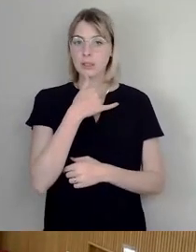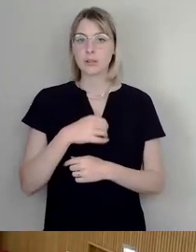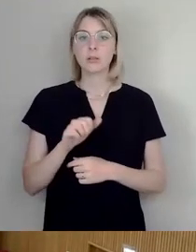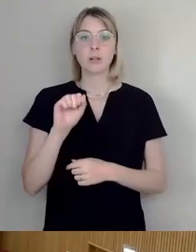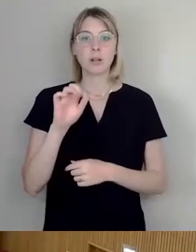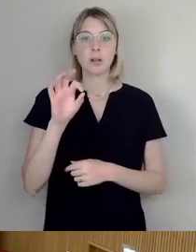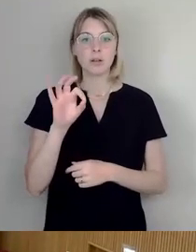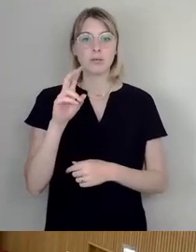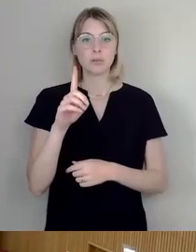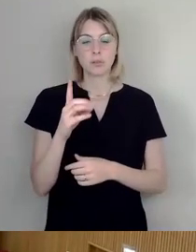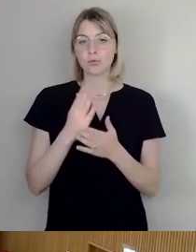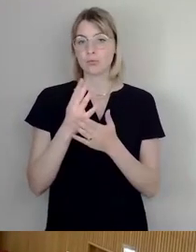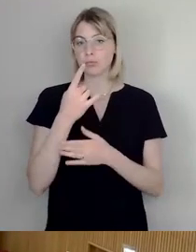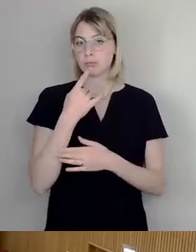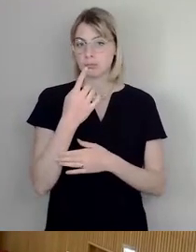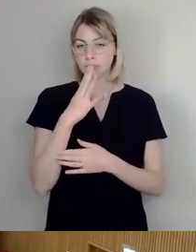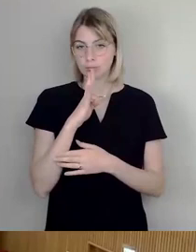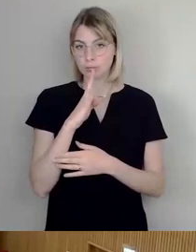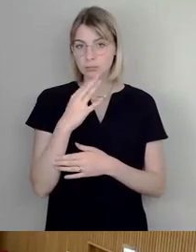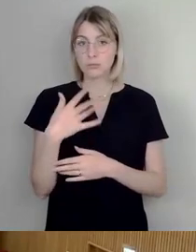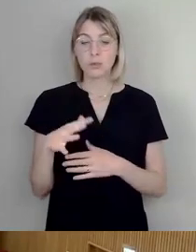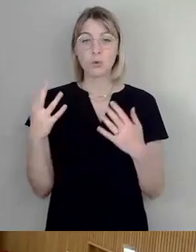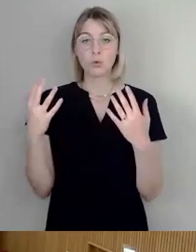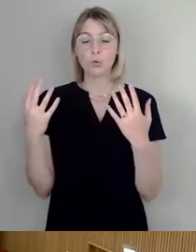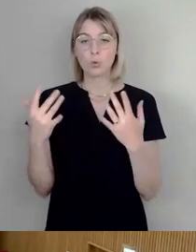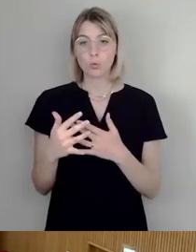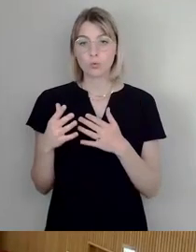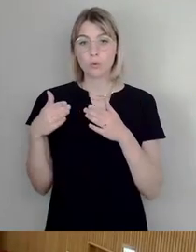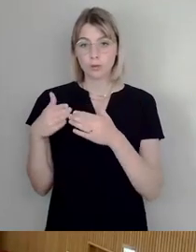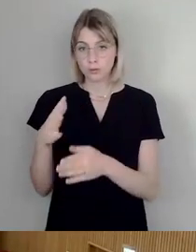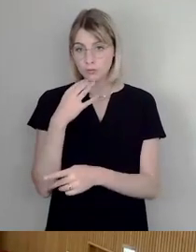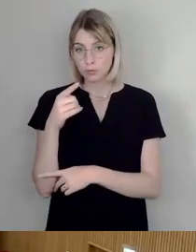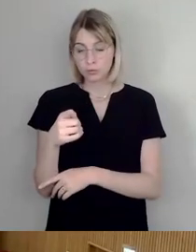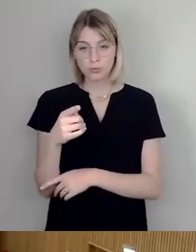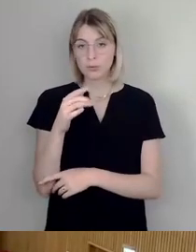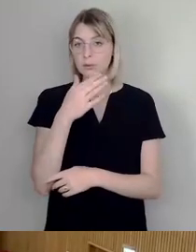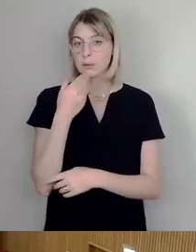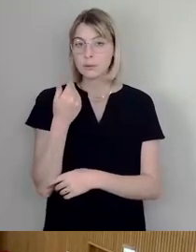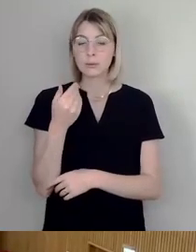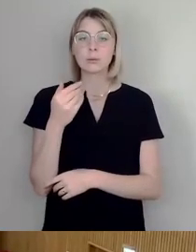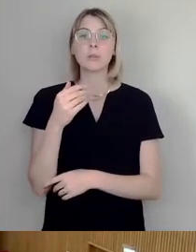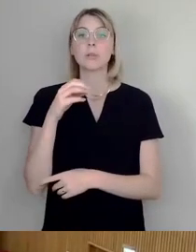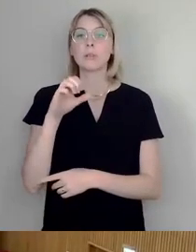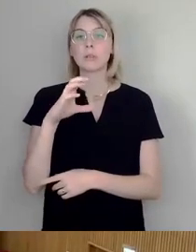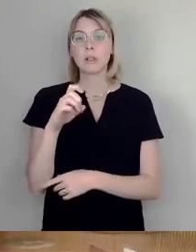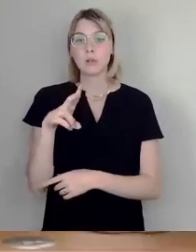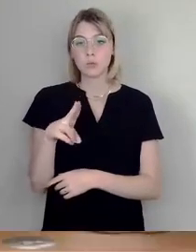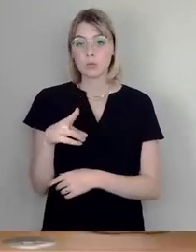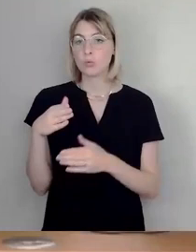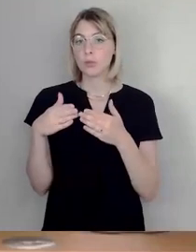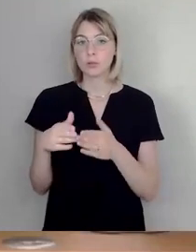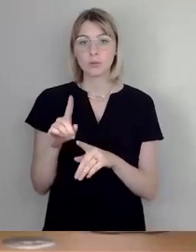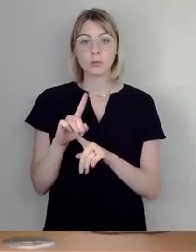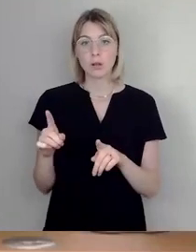gesprochen. Grünen-Fraktion, wird das Wort gewünscht? Nein? CDU-Fraktion? Nein? Linke-Fraktion, Thilo